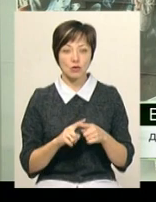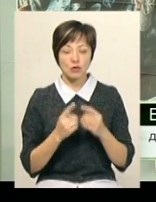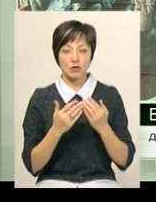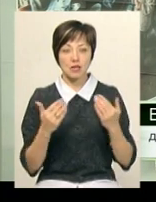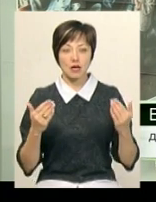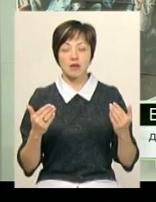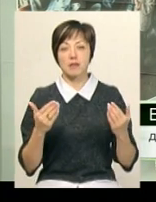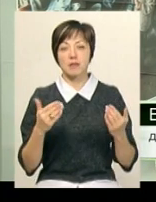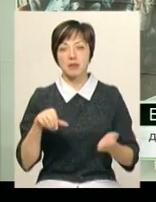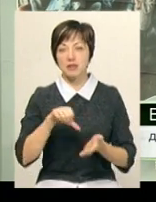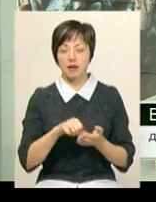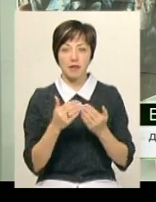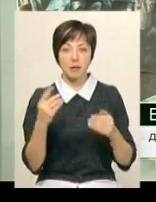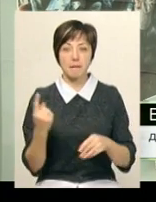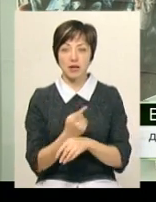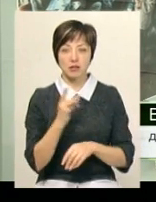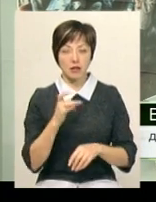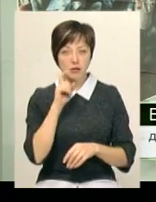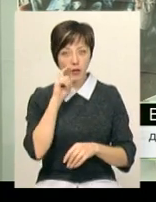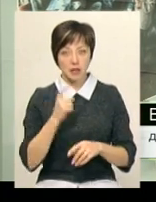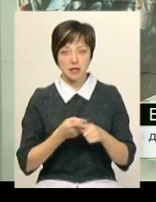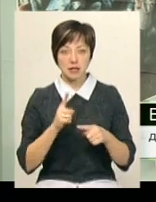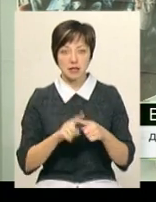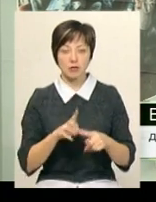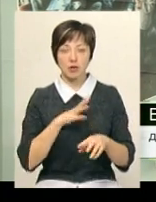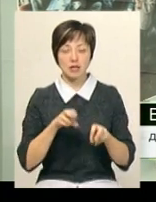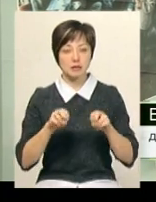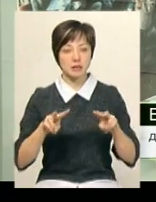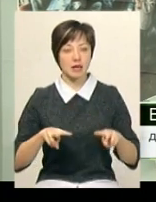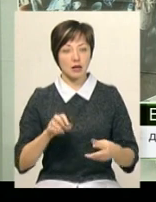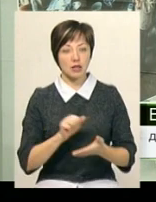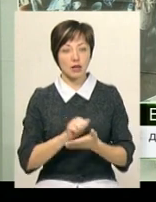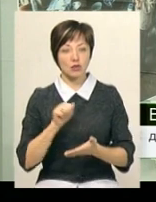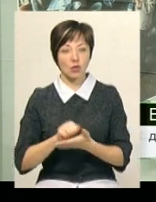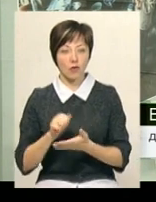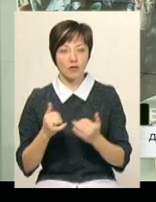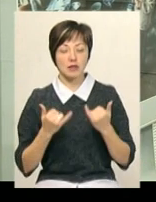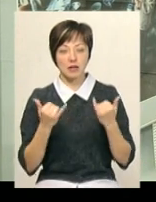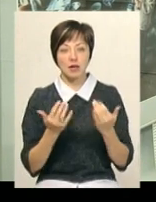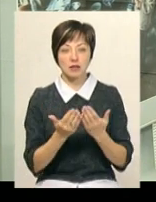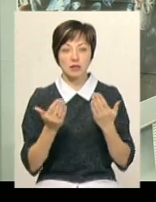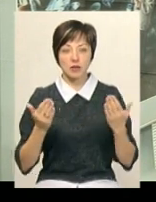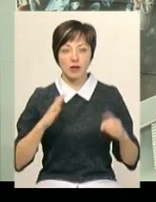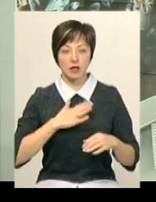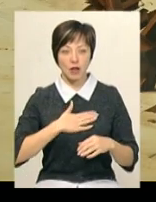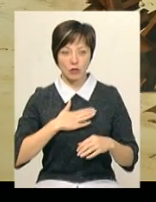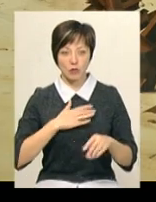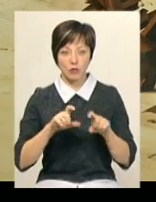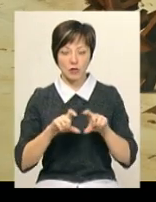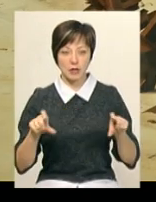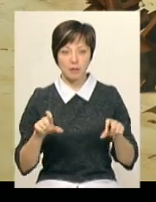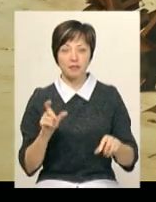виставка представлена перший раз в Україні. Ці роботи були спеціально надруковані для експонування в нашому музеї.